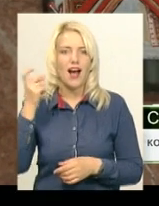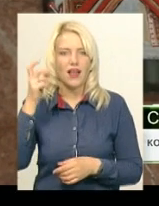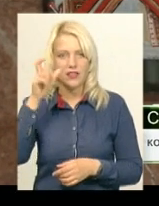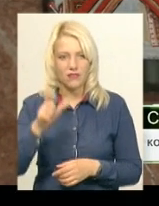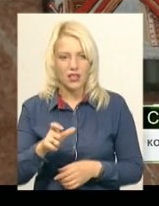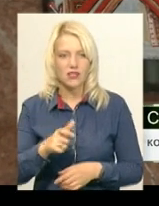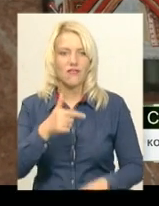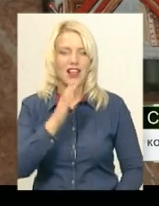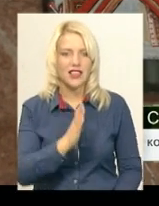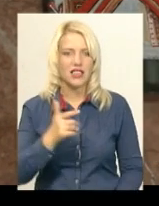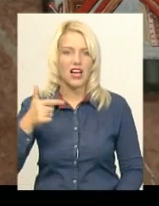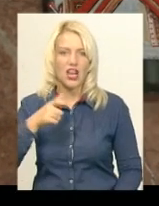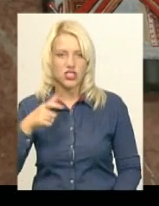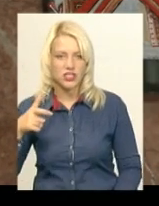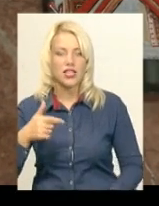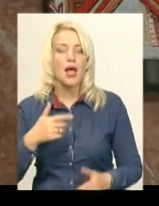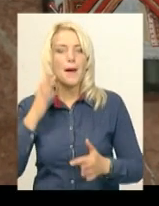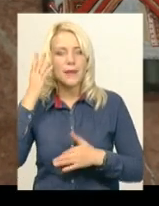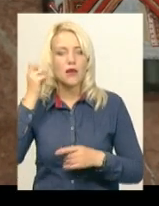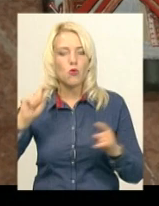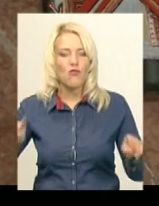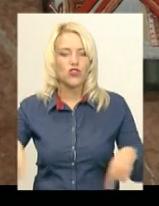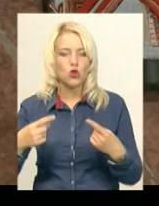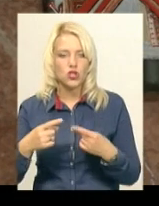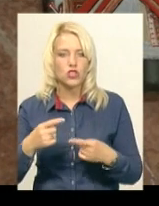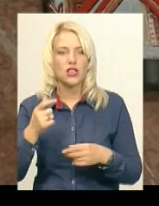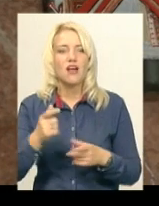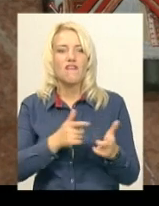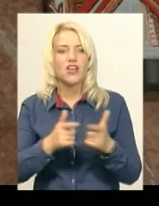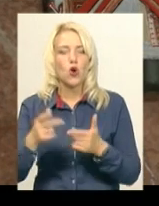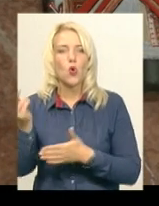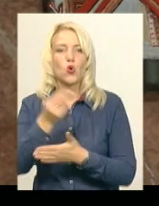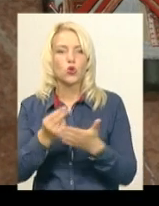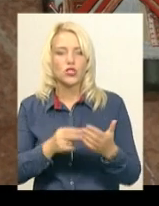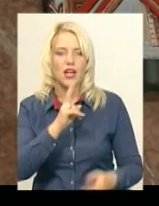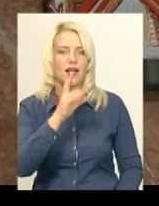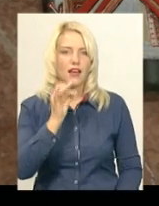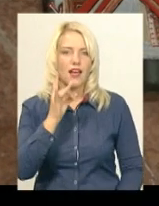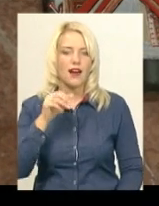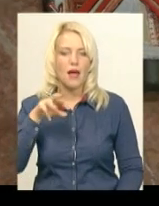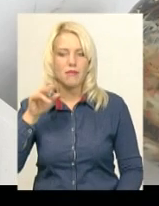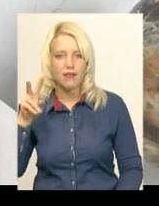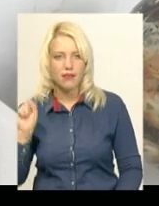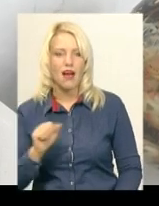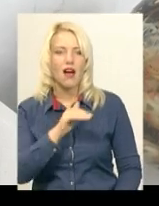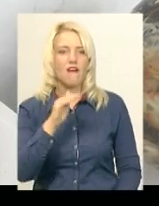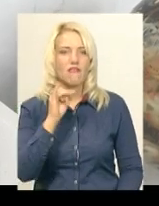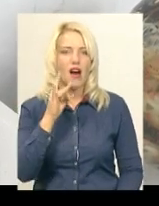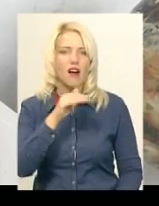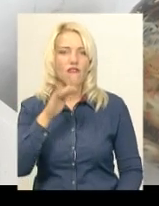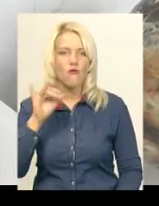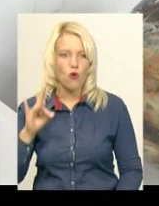Валерій Завершинський, мріють про відродження в Україні, виготовлення художньої кераміки і художнього фарфору. Одна із